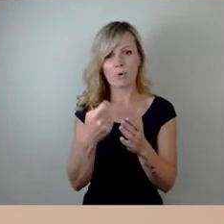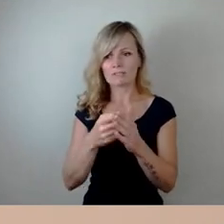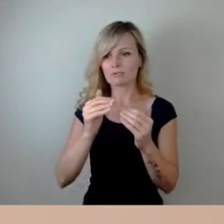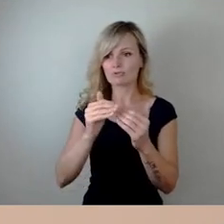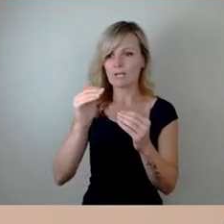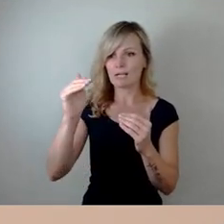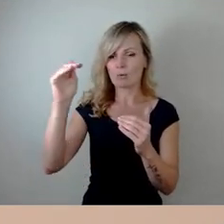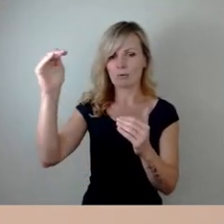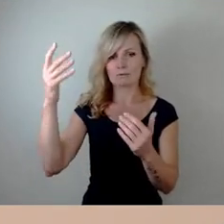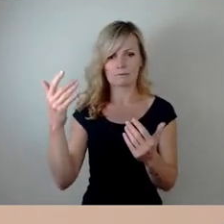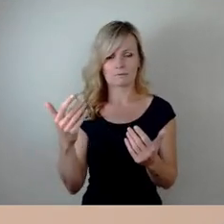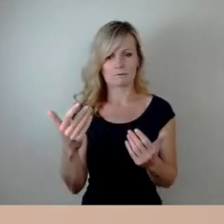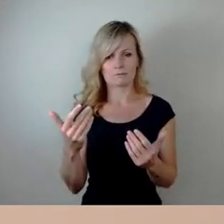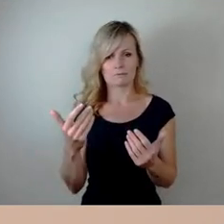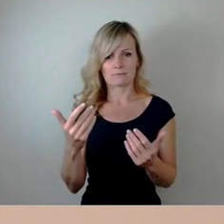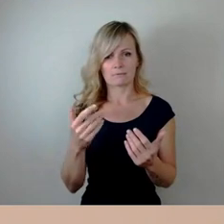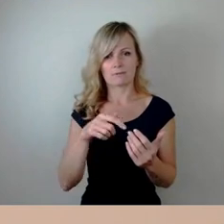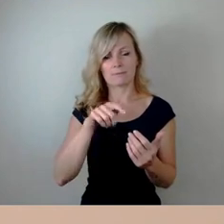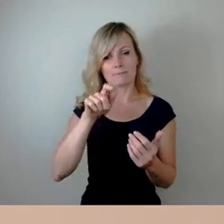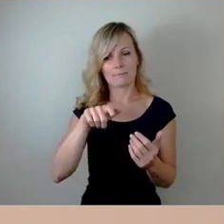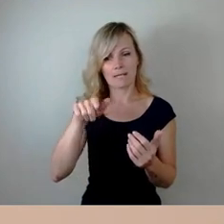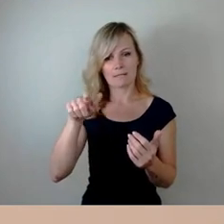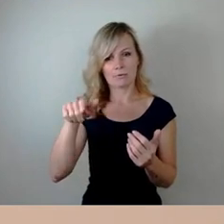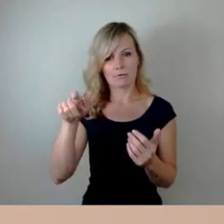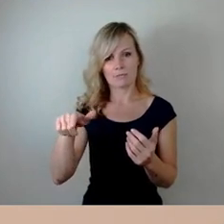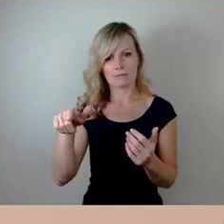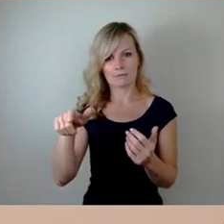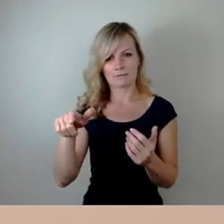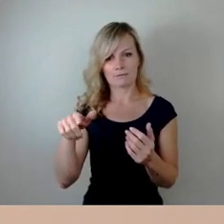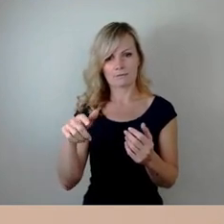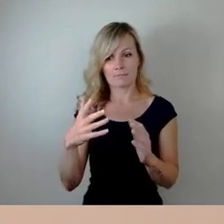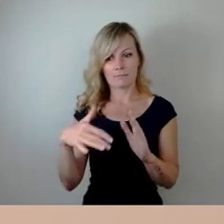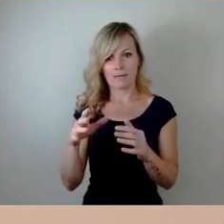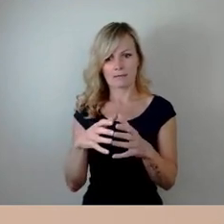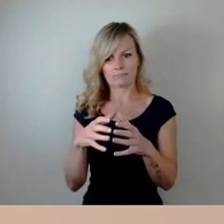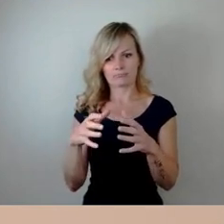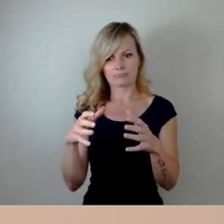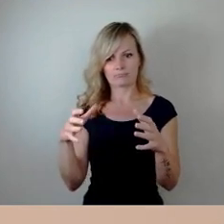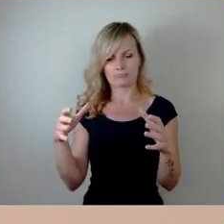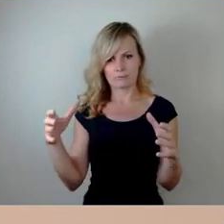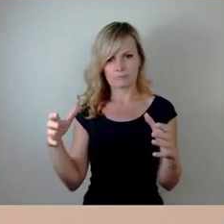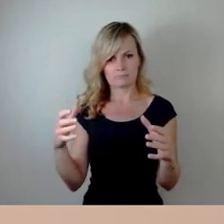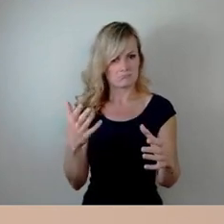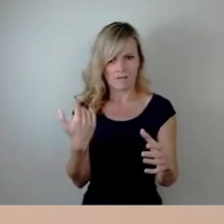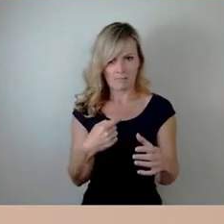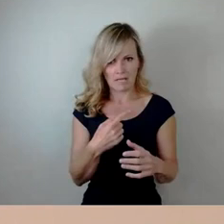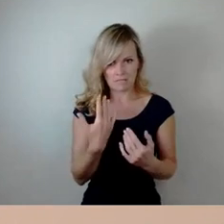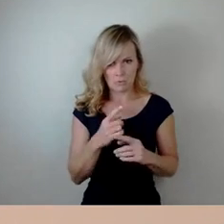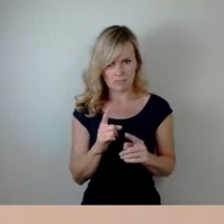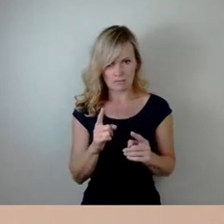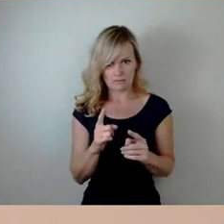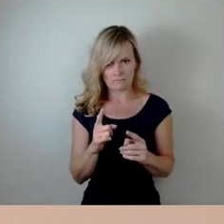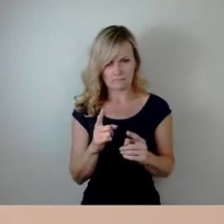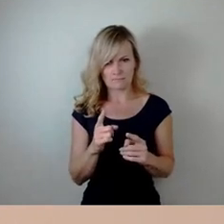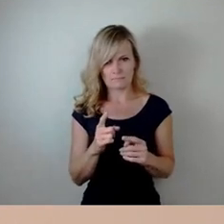der Steigerung des Personenkreises, die wir begleiten, ausgegangen. Sie sehen hinter sich ein Chart,